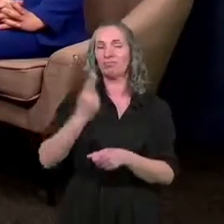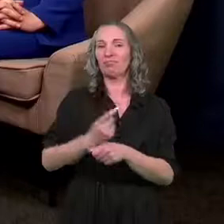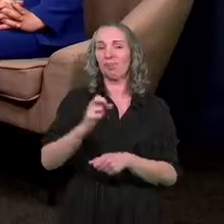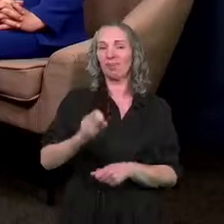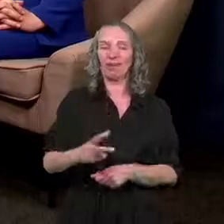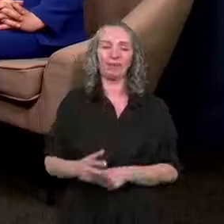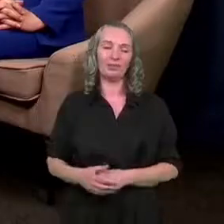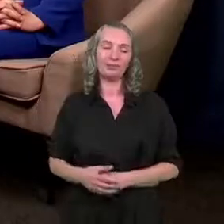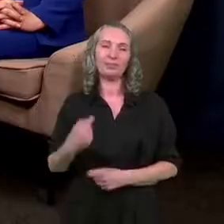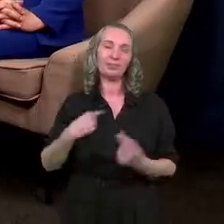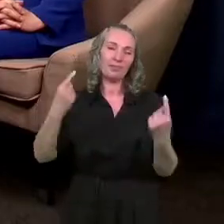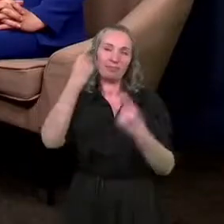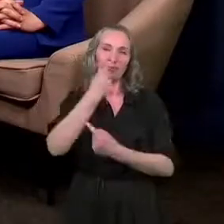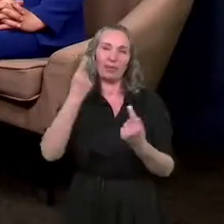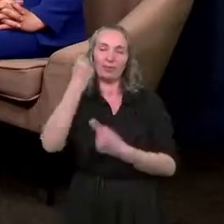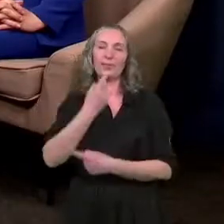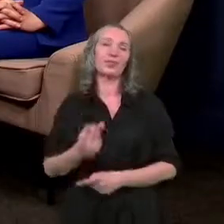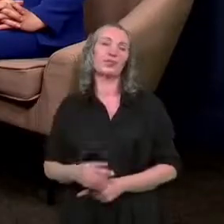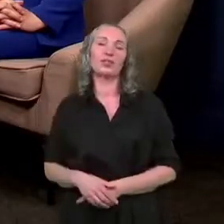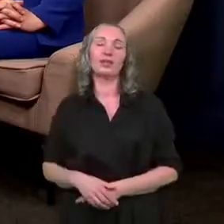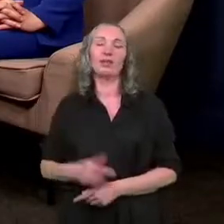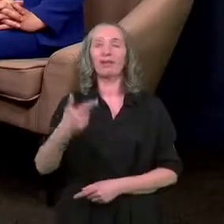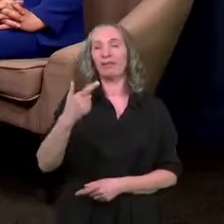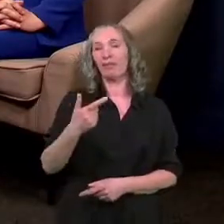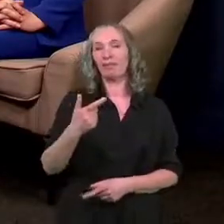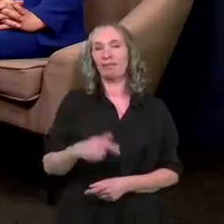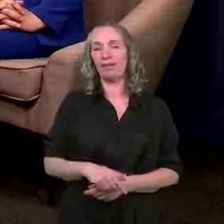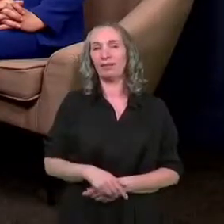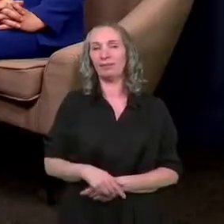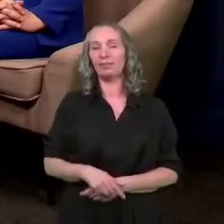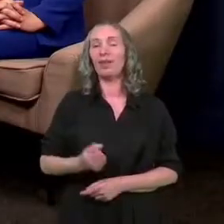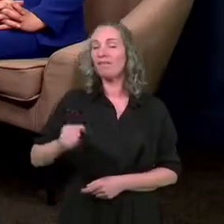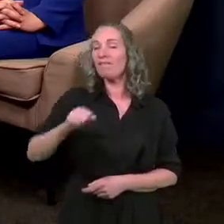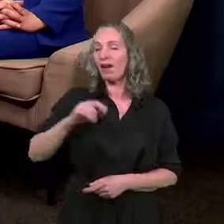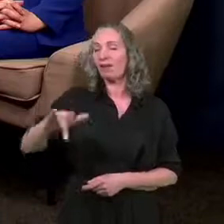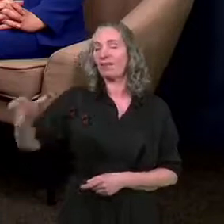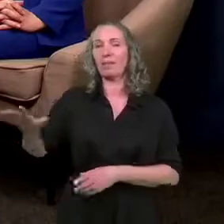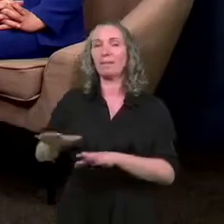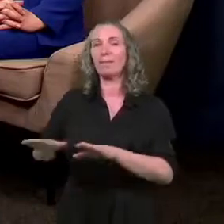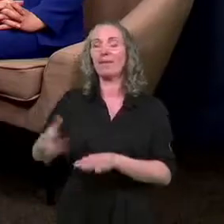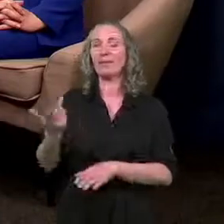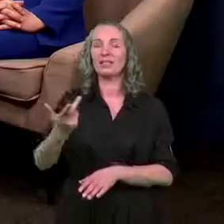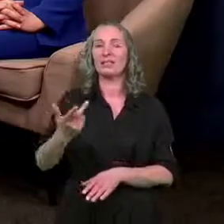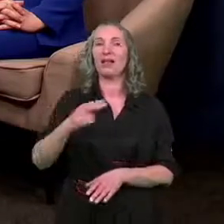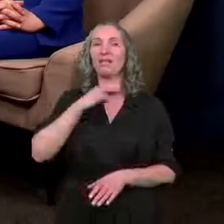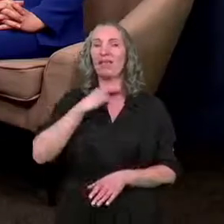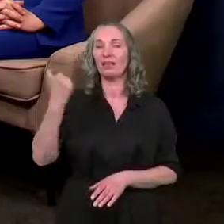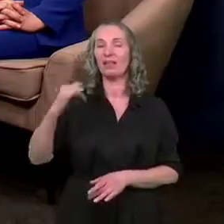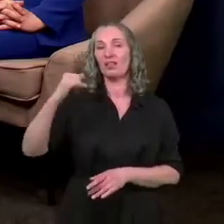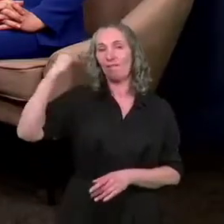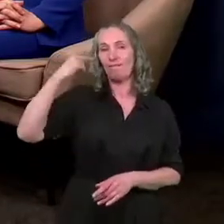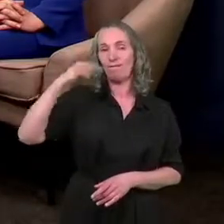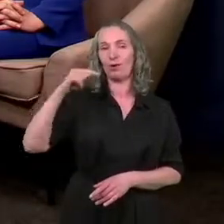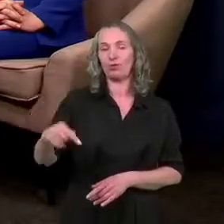I myślę, że powiedzmy te dwa takie fajne miejsca w Wieńcu i we Włocławku,